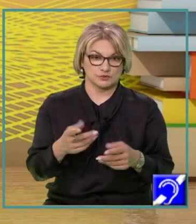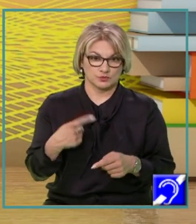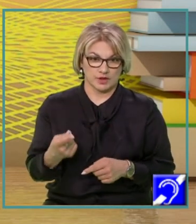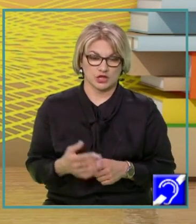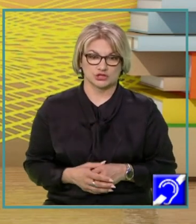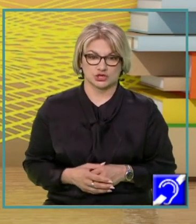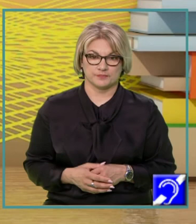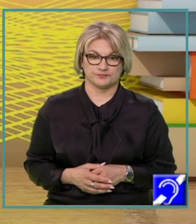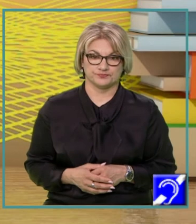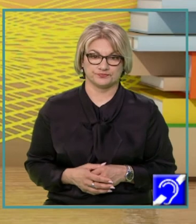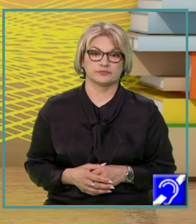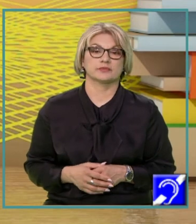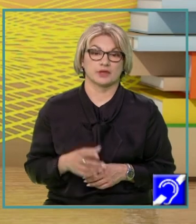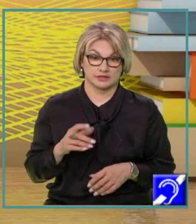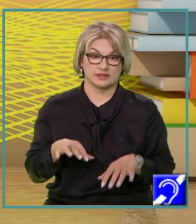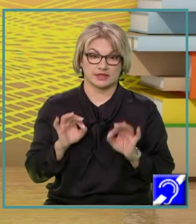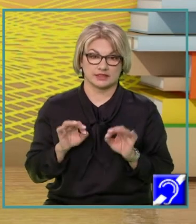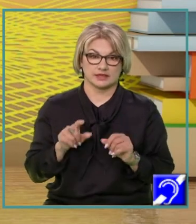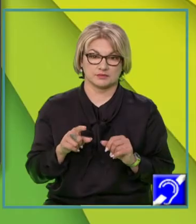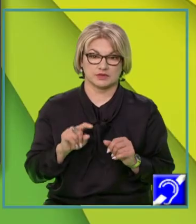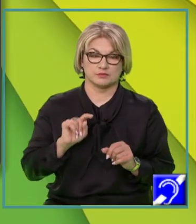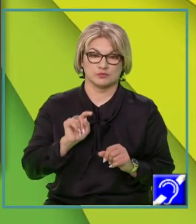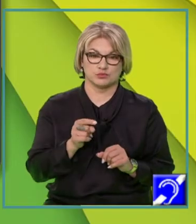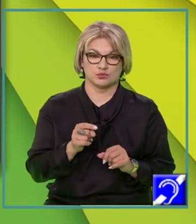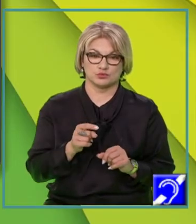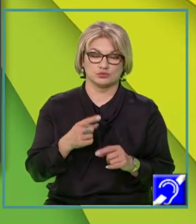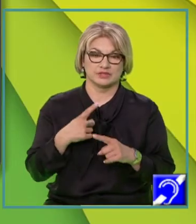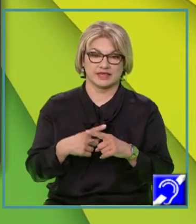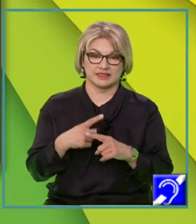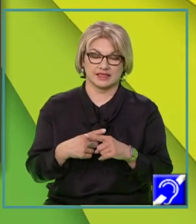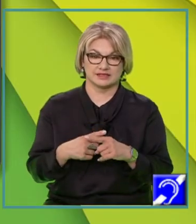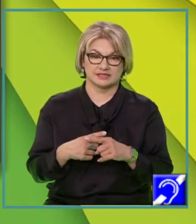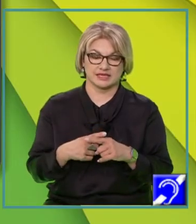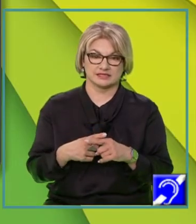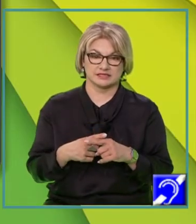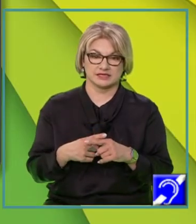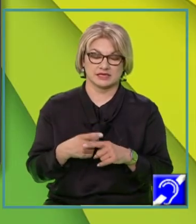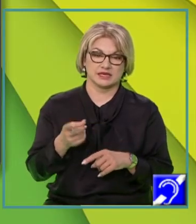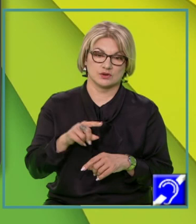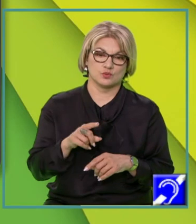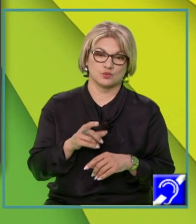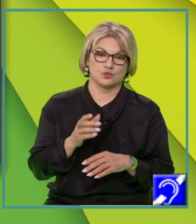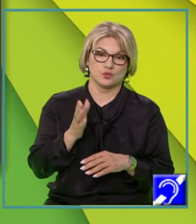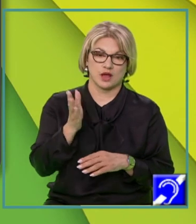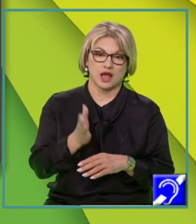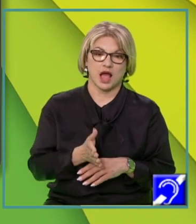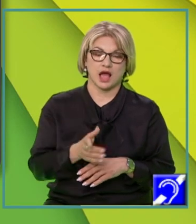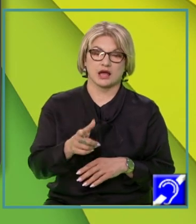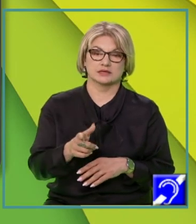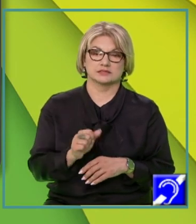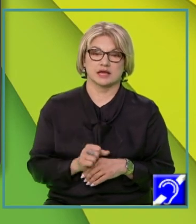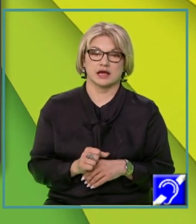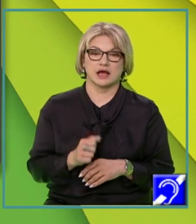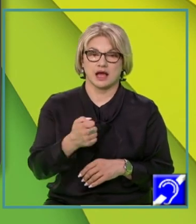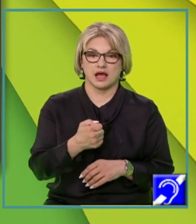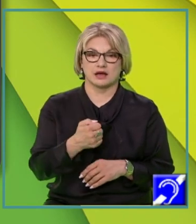Vom determina punctul de intersecție cu axa absciselor, punctul